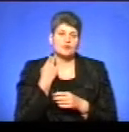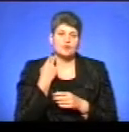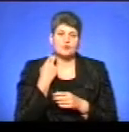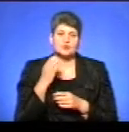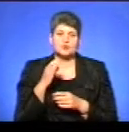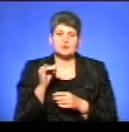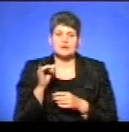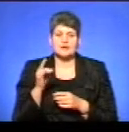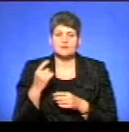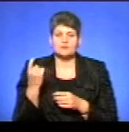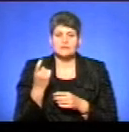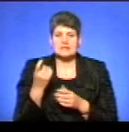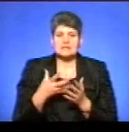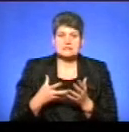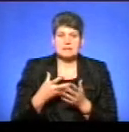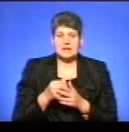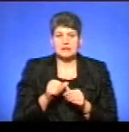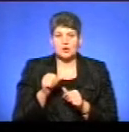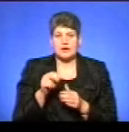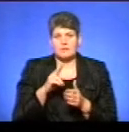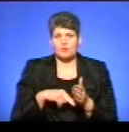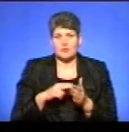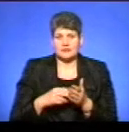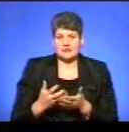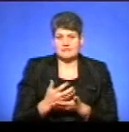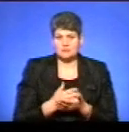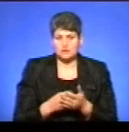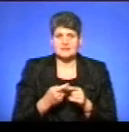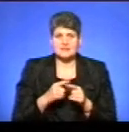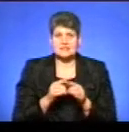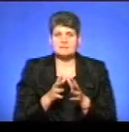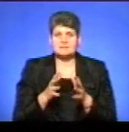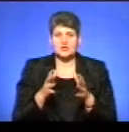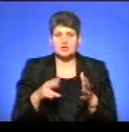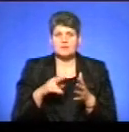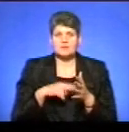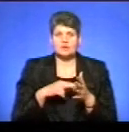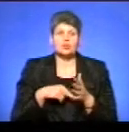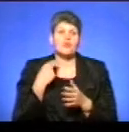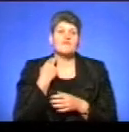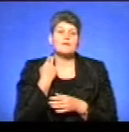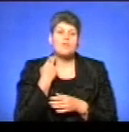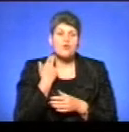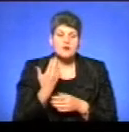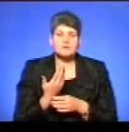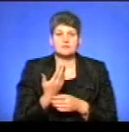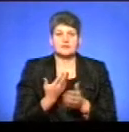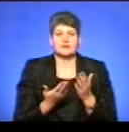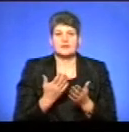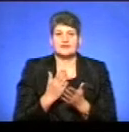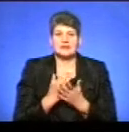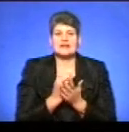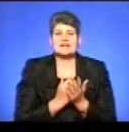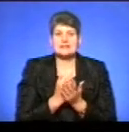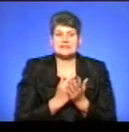суб'єктів господарювання зі сплати окремих податків і зборів. Тобто, зростає в нас податковий борг, власне який і є